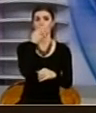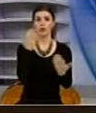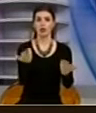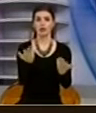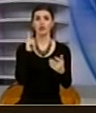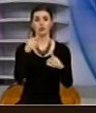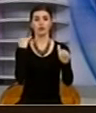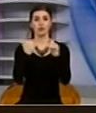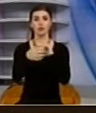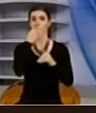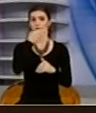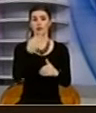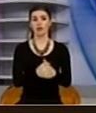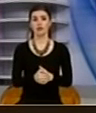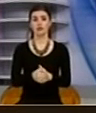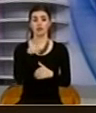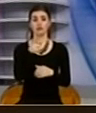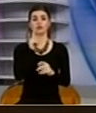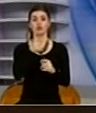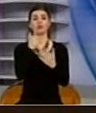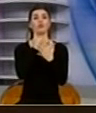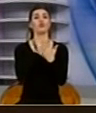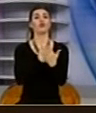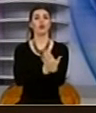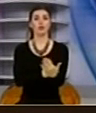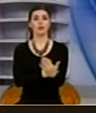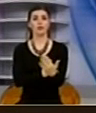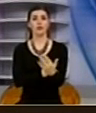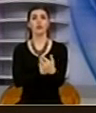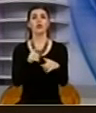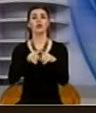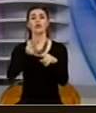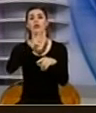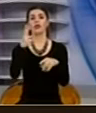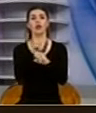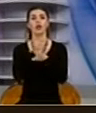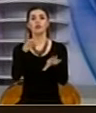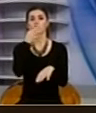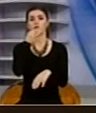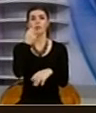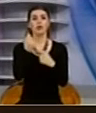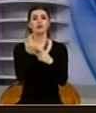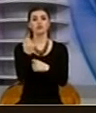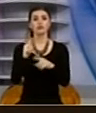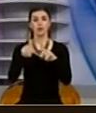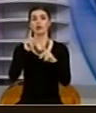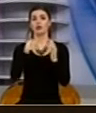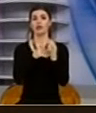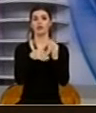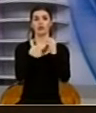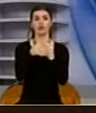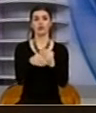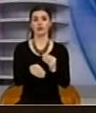në për komunat e tjera në Kosovë. Plotsimi i programit informativ me nxarëve dhe emisionet e tjera mendoj se do të aplëson të dukshëm këtë zbrasi